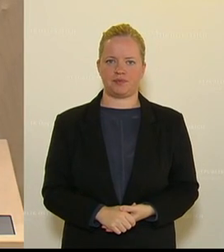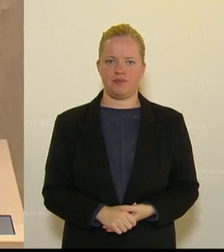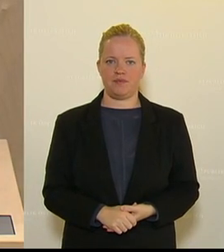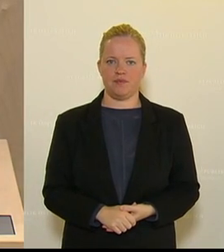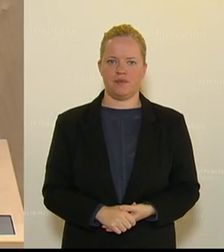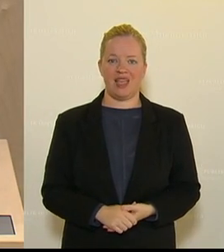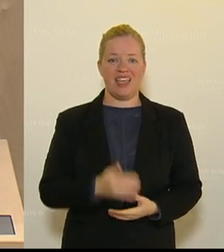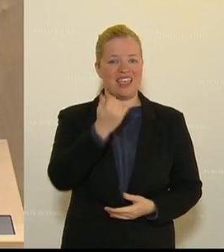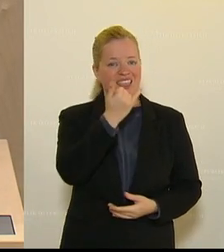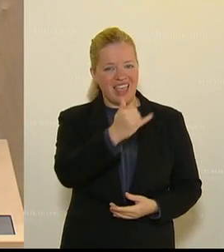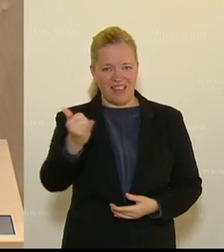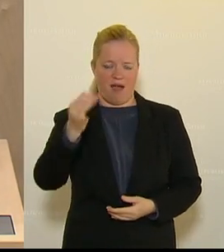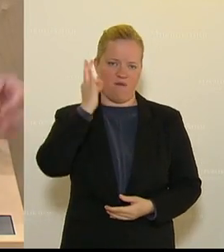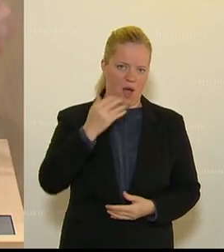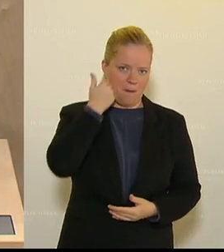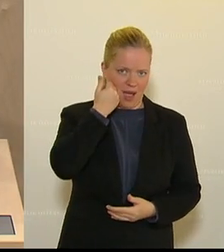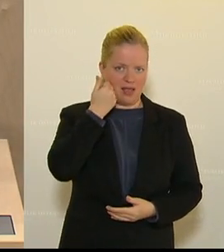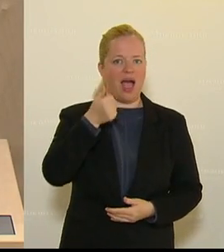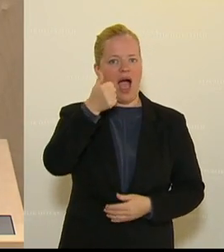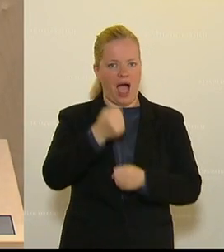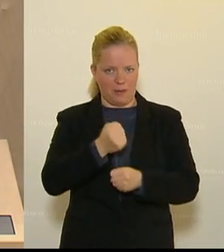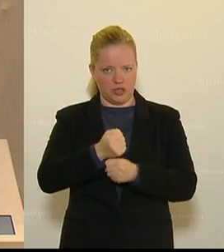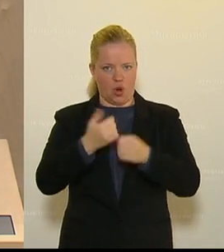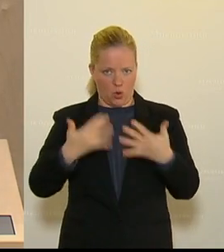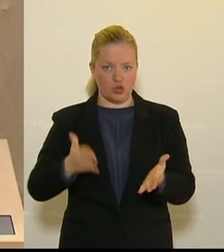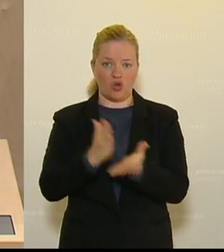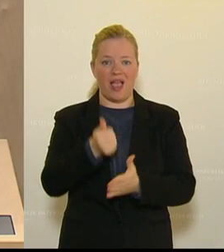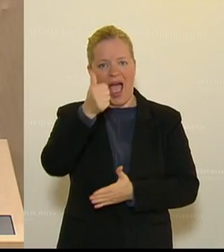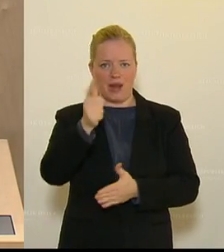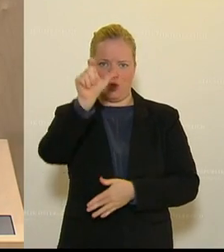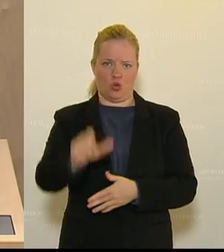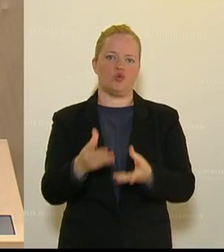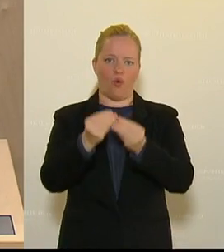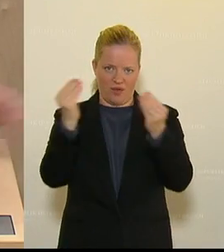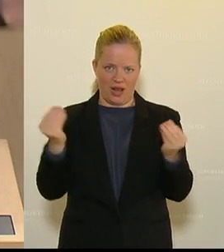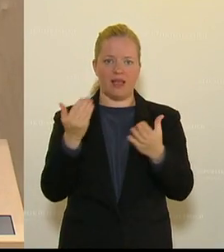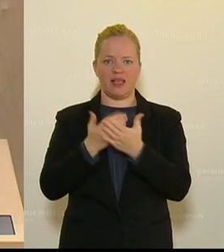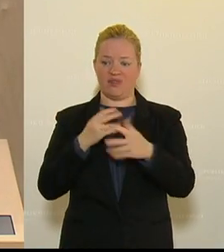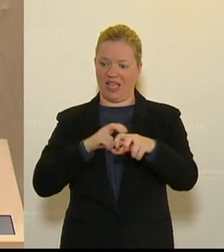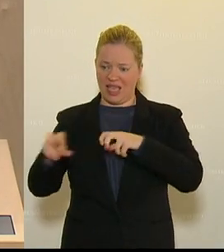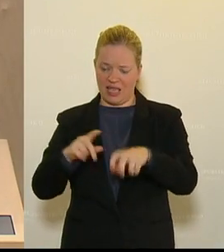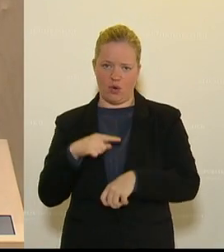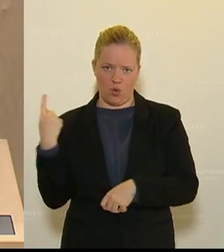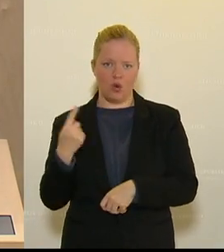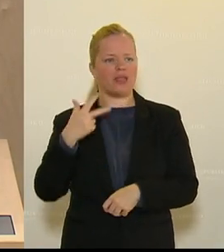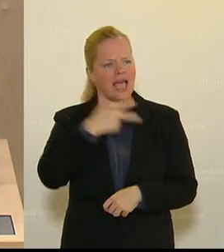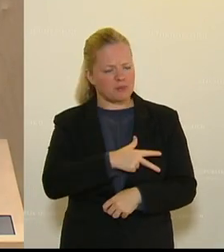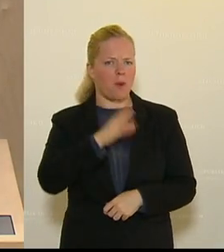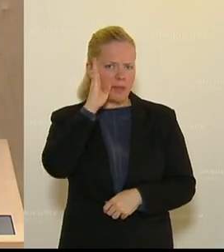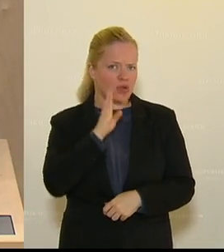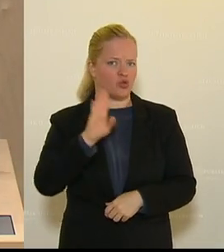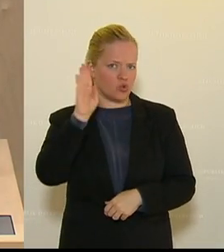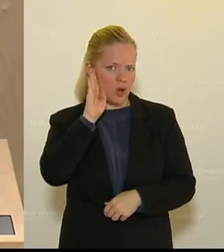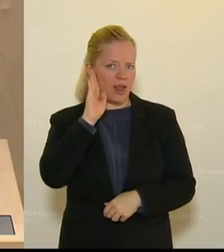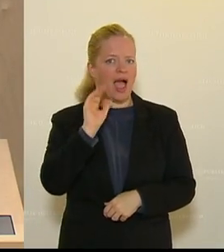Jeder und jede Arbeitslose ist einer zu viel. Daher stellt die Regierung und hocht es gut zu, liebe SPÖ, 1